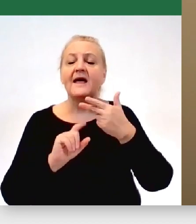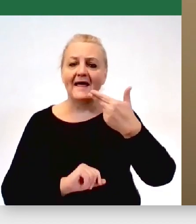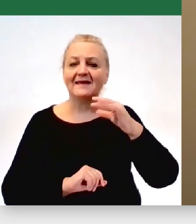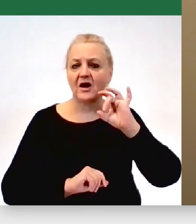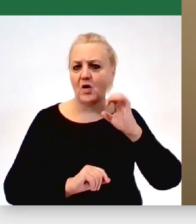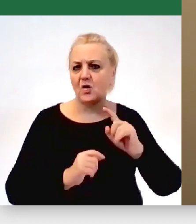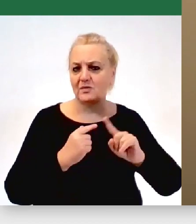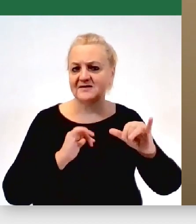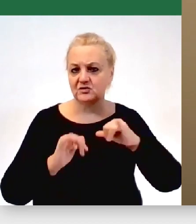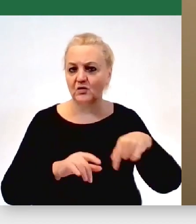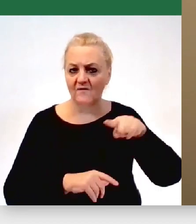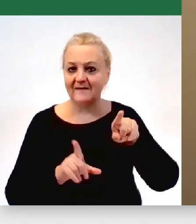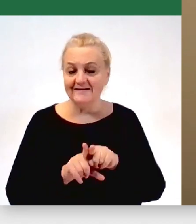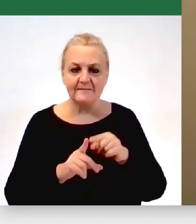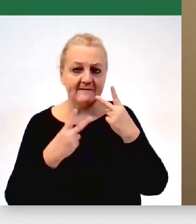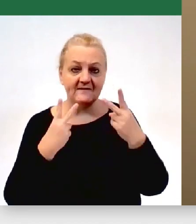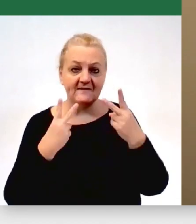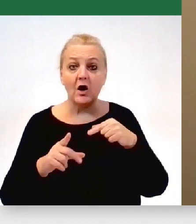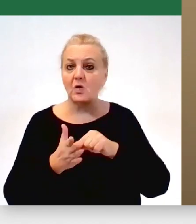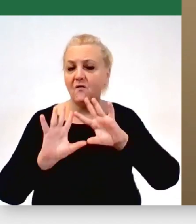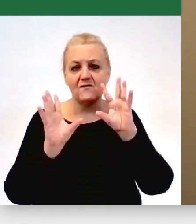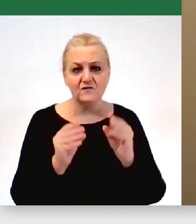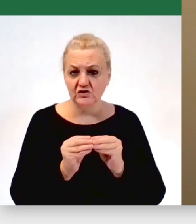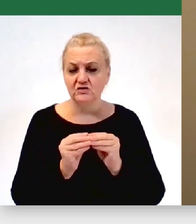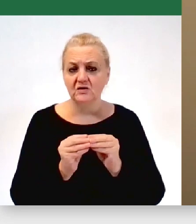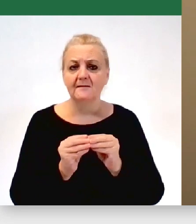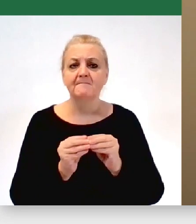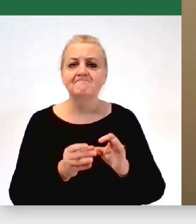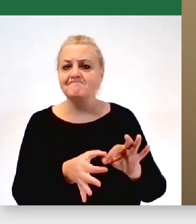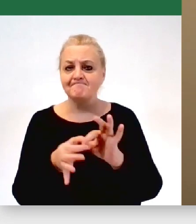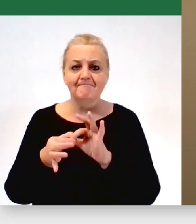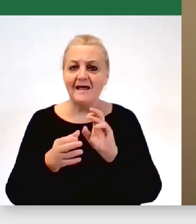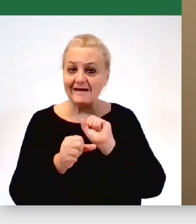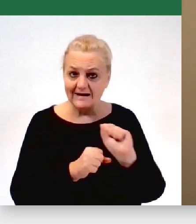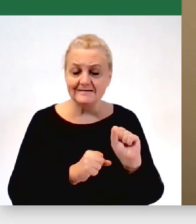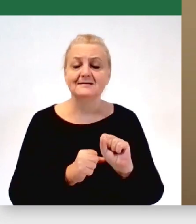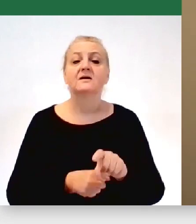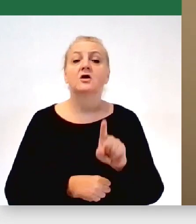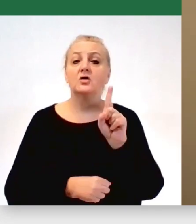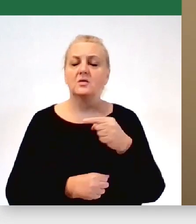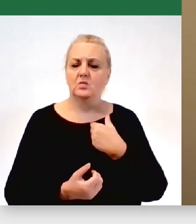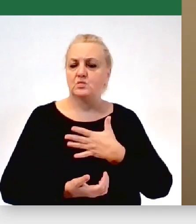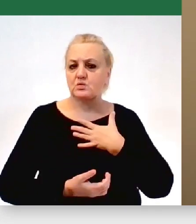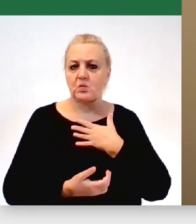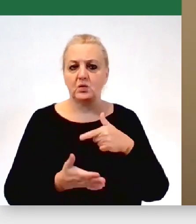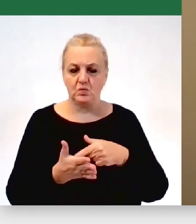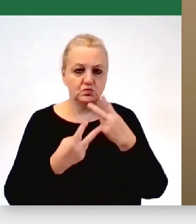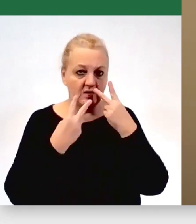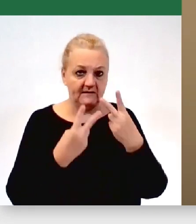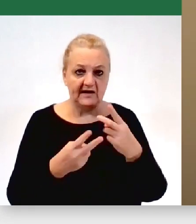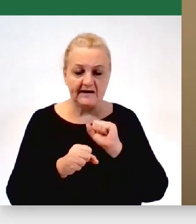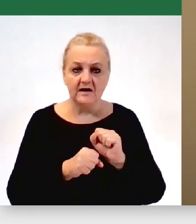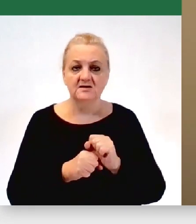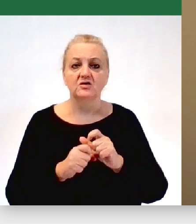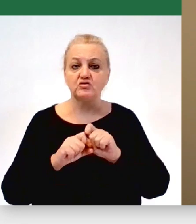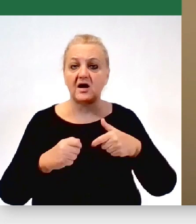to dostrzegam. To wszystko ma pewną taką, taki jeden wspólny mianownik i wydaje mi się, że to już to widzimy. Skończył się